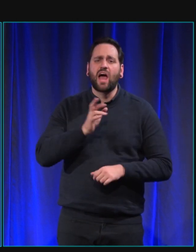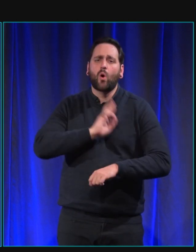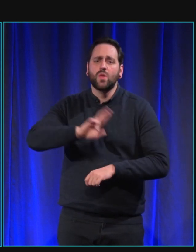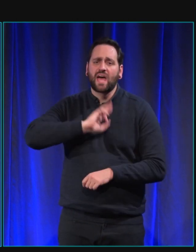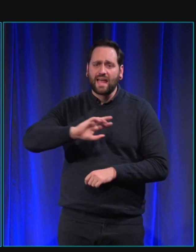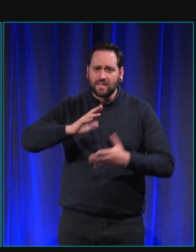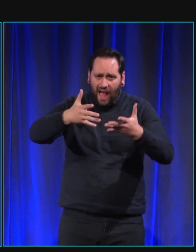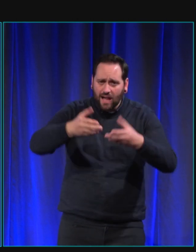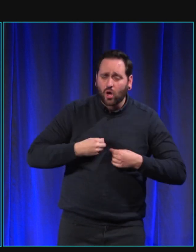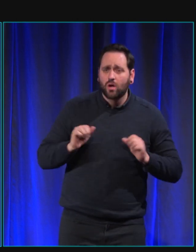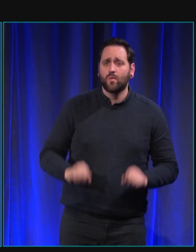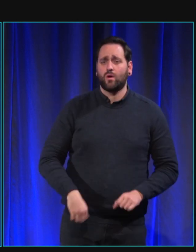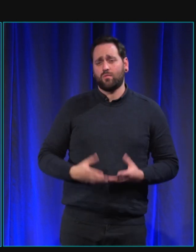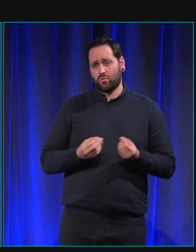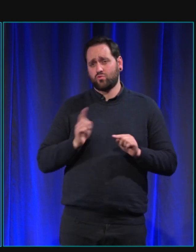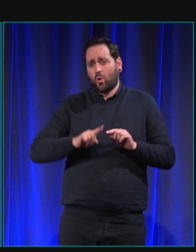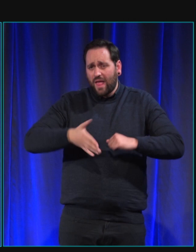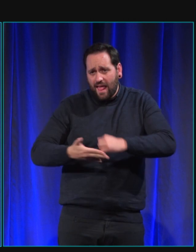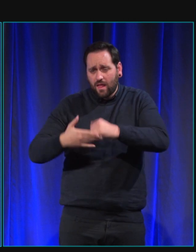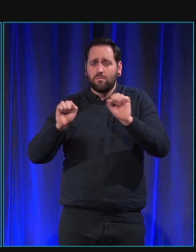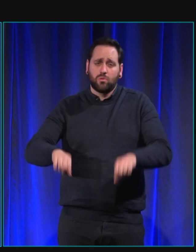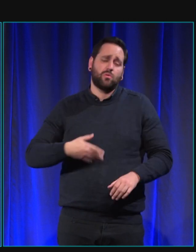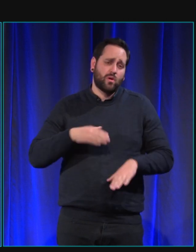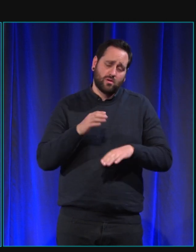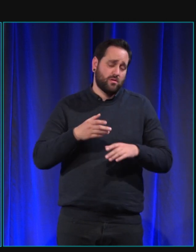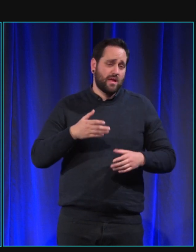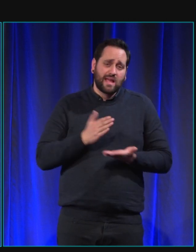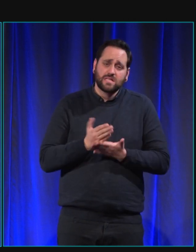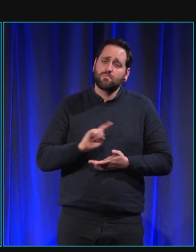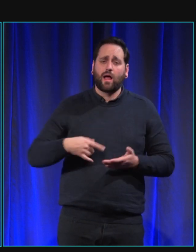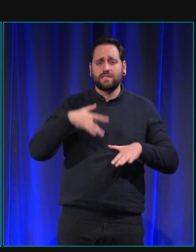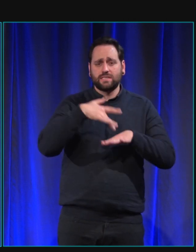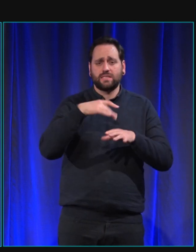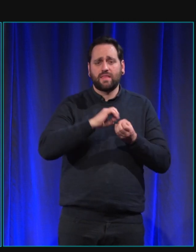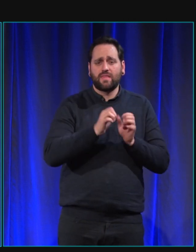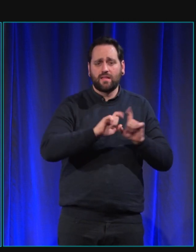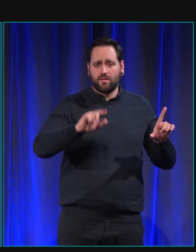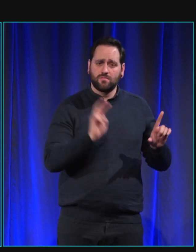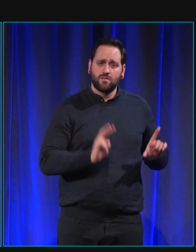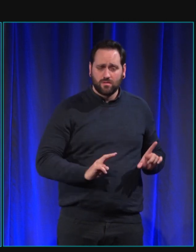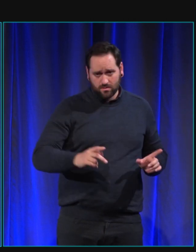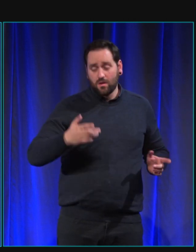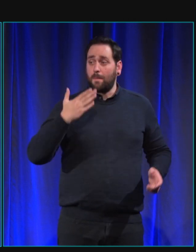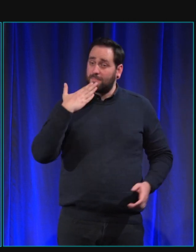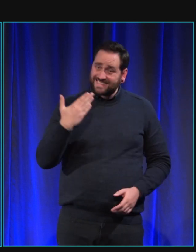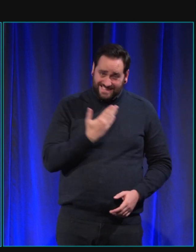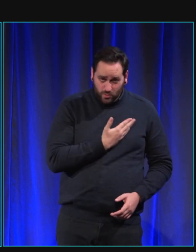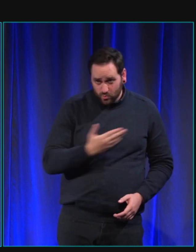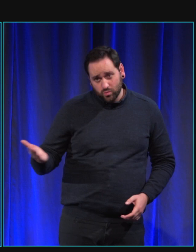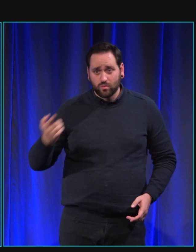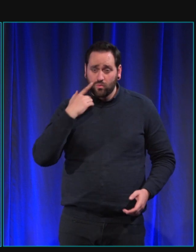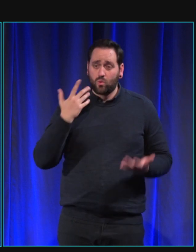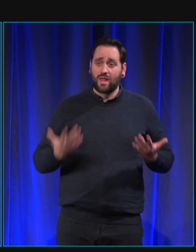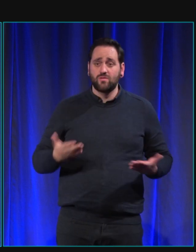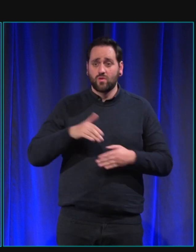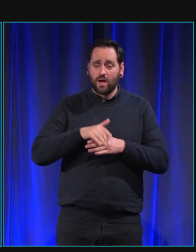'hésitez pas à vous renseigner si ça vous intéresse il y beaucoup d'informations sur les sites des associations merci encore à tous pour cette soirée merci